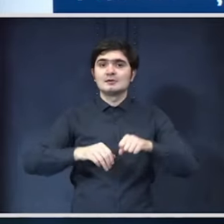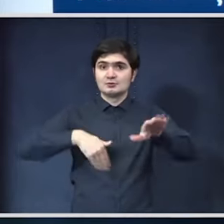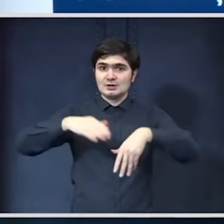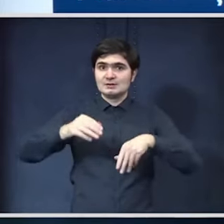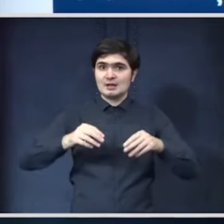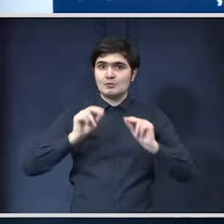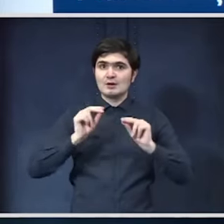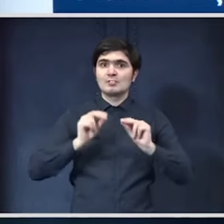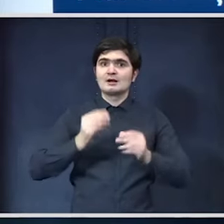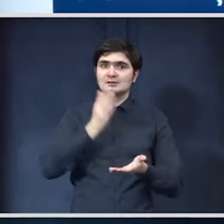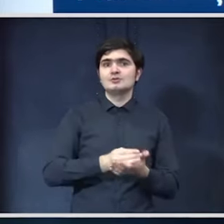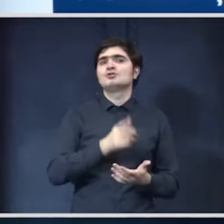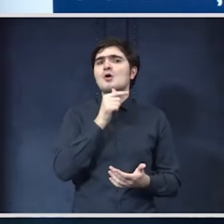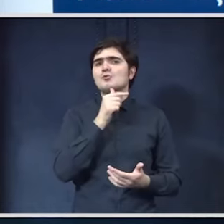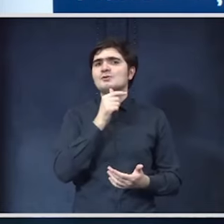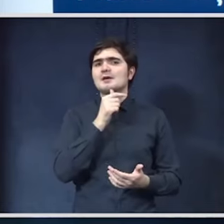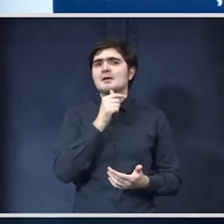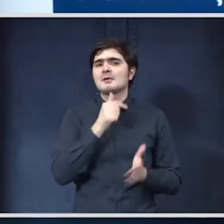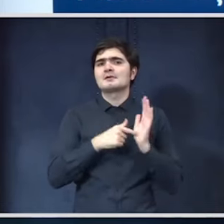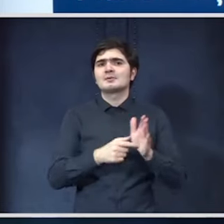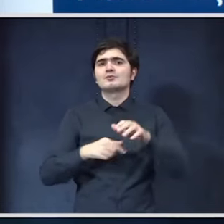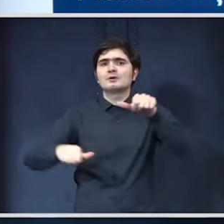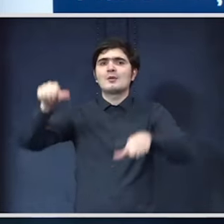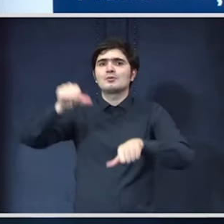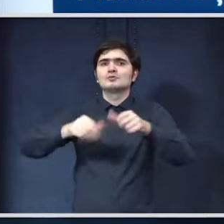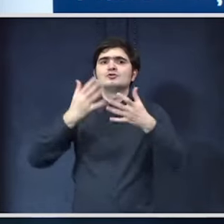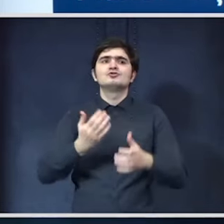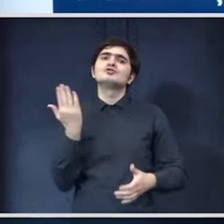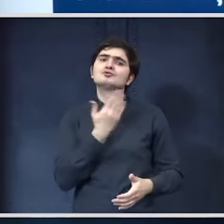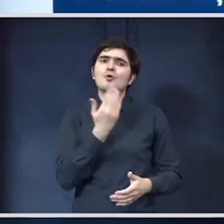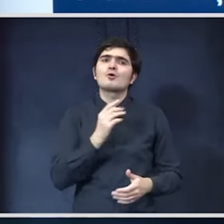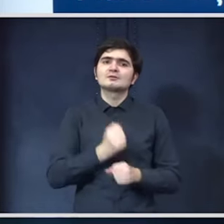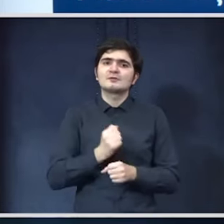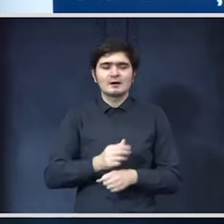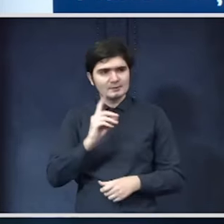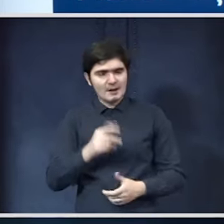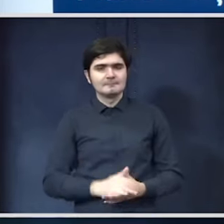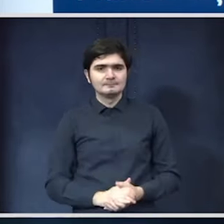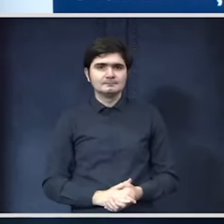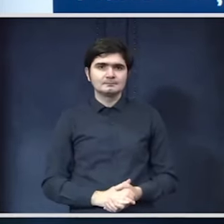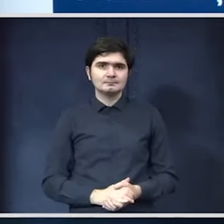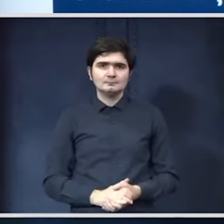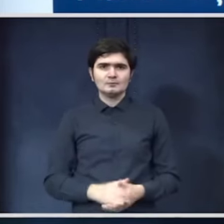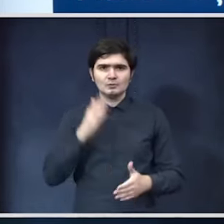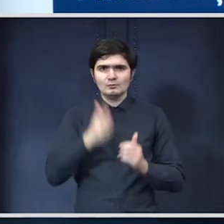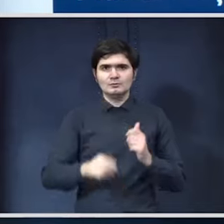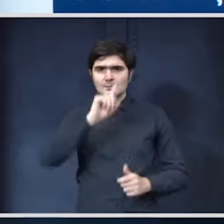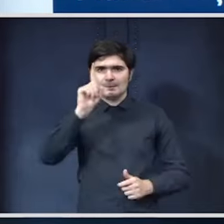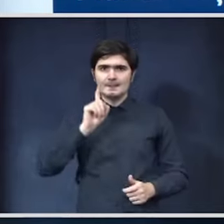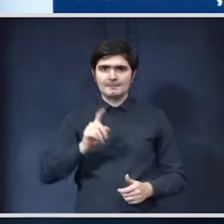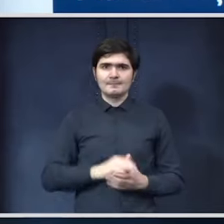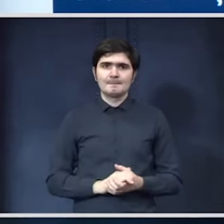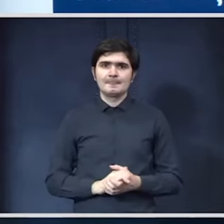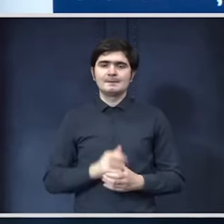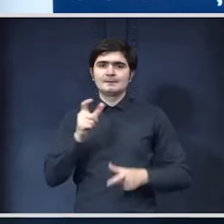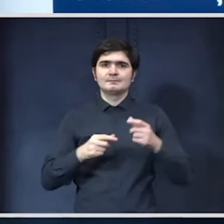Educației va fi cel care va decide unde vor fi făcut despre exemplu laboratoare în ce școlă vor fi făcut aceste laboratoare Da Și o ultimă întrebare referitor